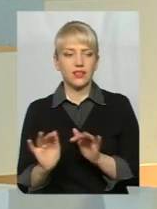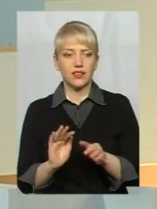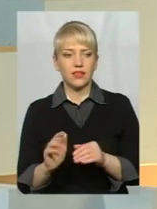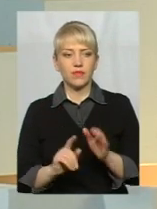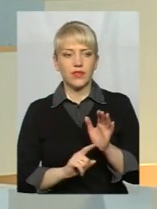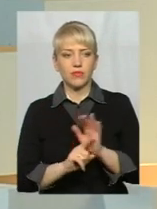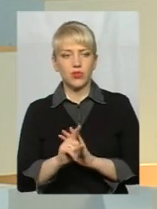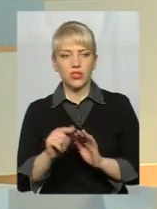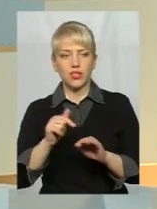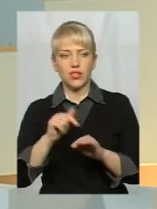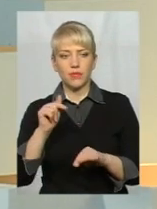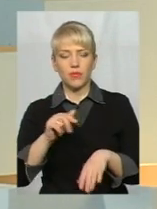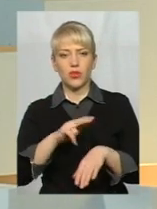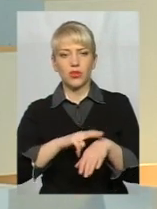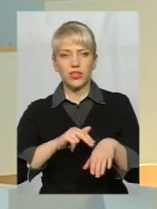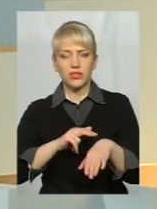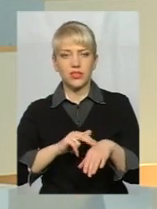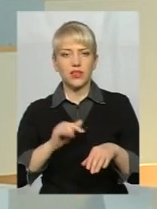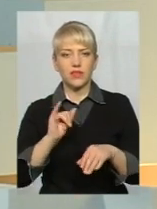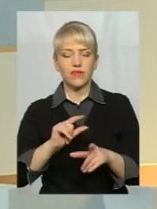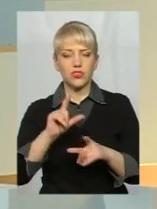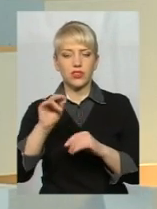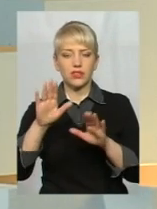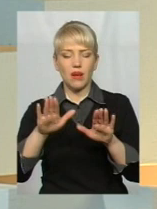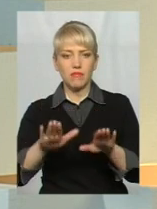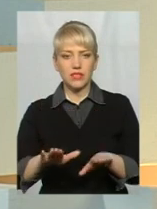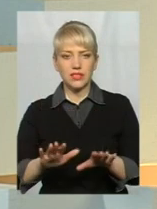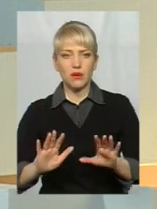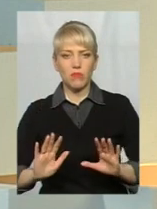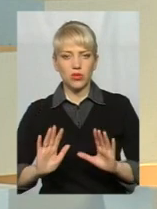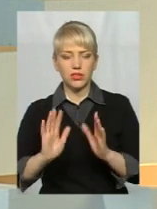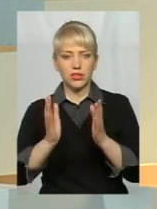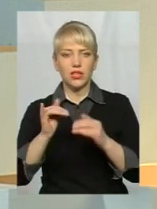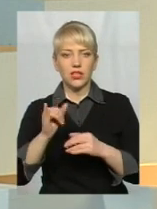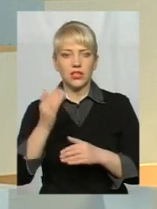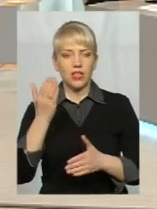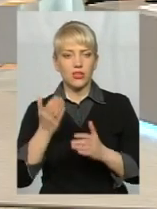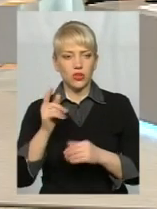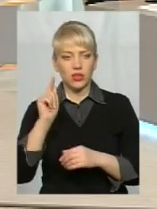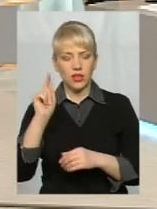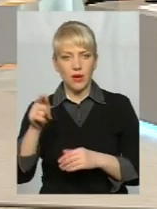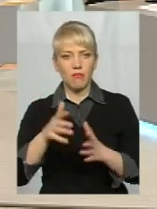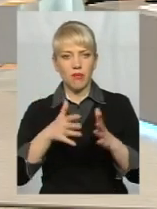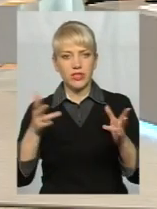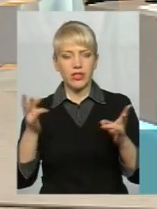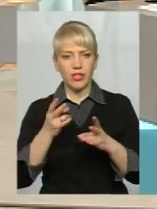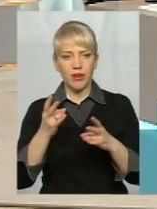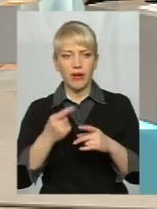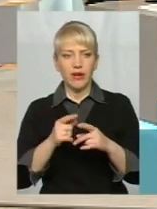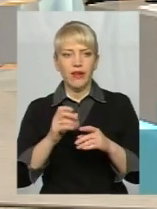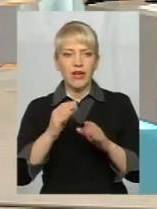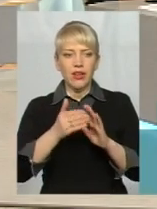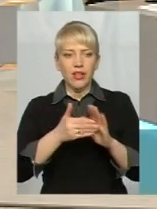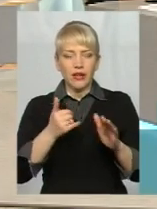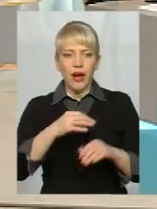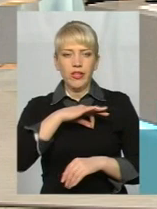реагують. управління патрульної поліції, вони виїжджають на місце події, якщо вже ж там, скажімо, більше потрібно це, і тоді вже викликають